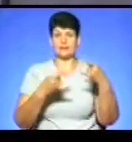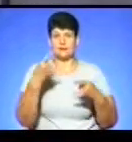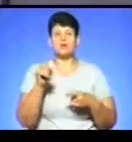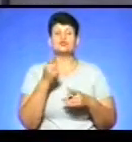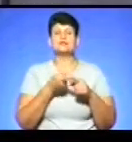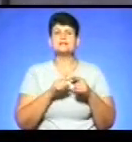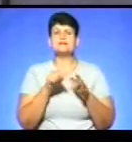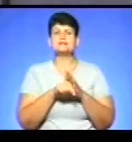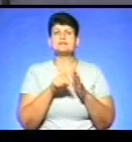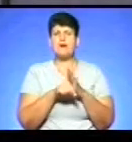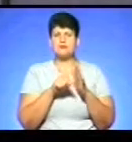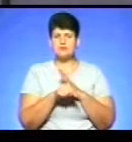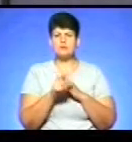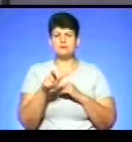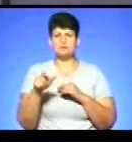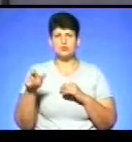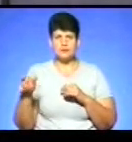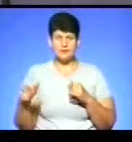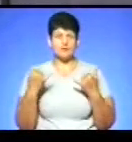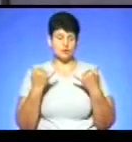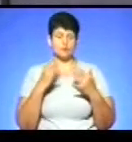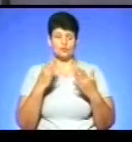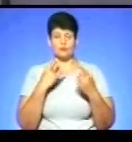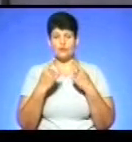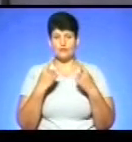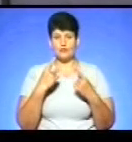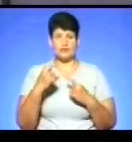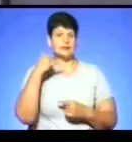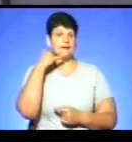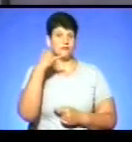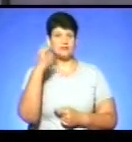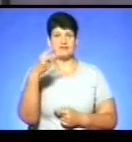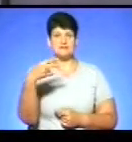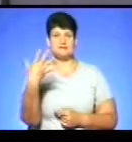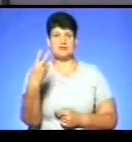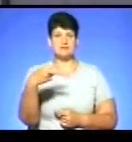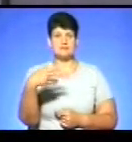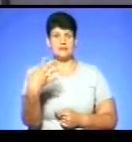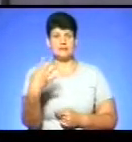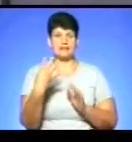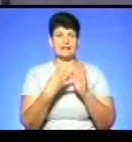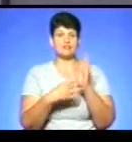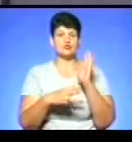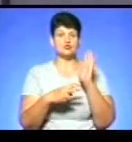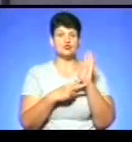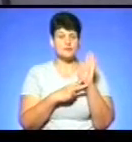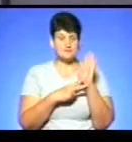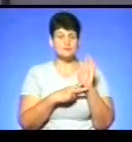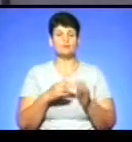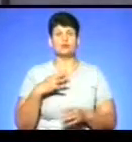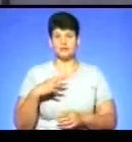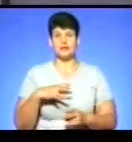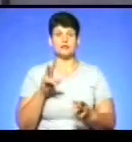означає для жителів регіону? Про ця піде мова сьогодні. Телефон студії 25 25 97. Дочекайтеся,